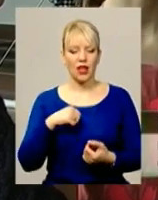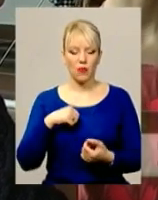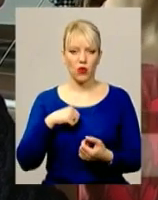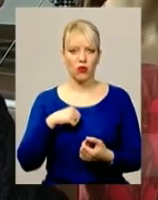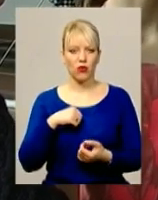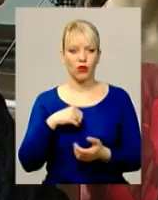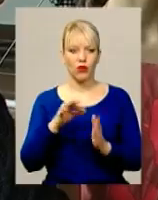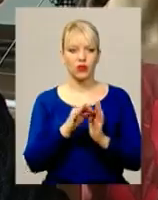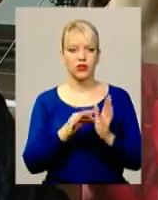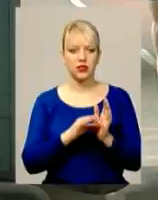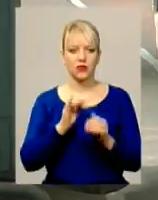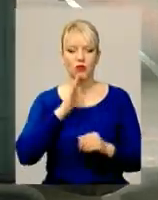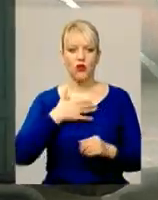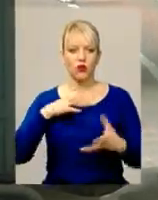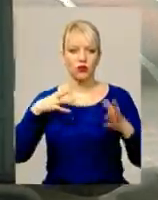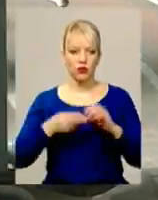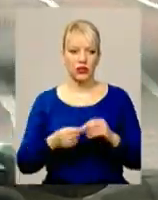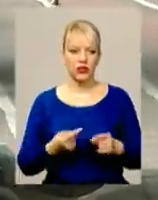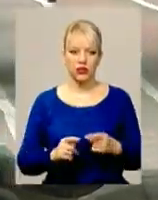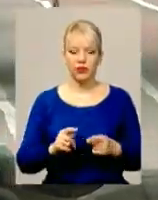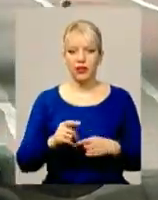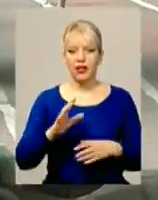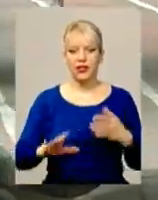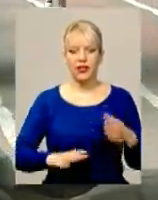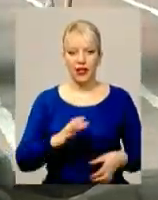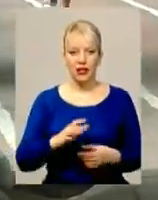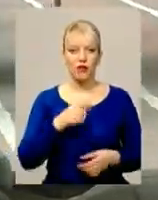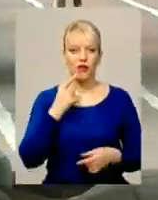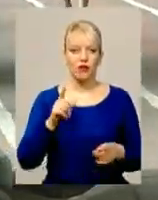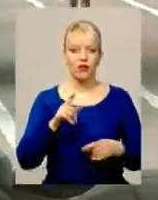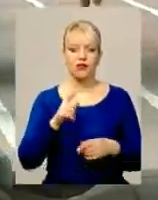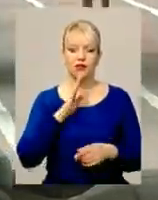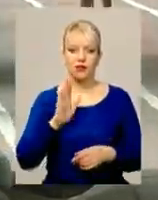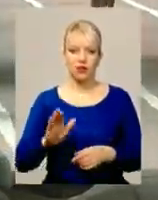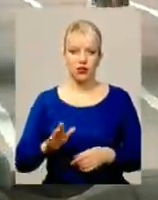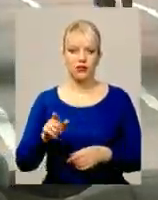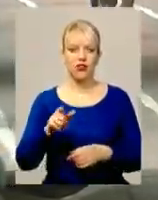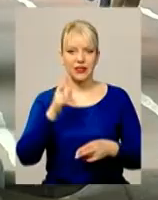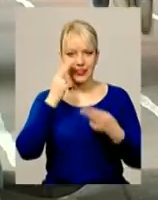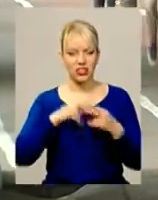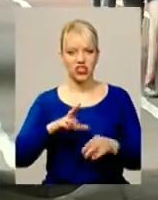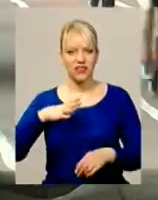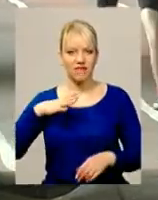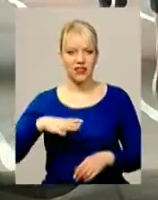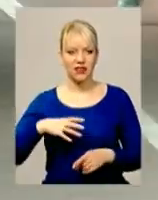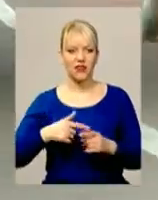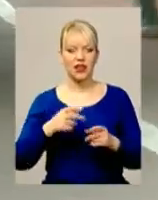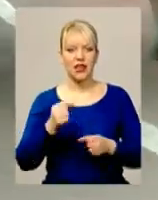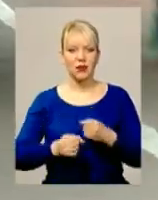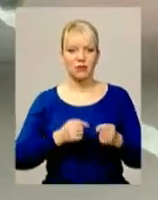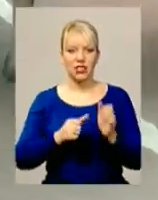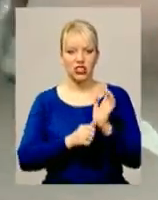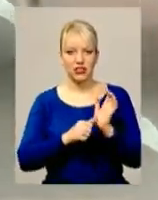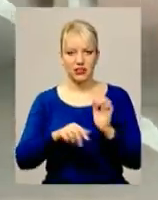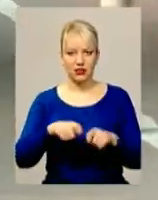а мої результати. Тренер дівчини Руслана Сопко називає цю свою вихованку технічною витрвалою. Спортсменка в бігу на 60 метрів виконала